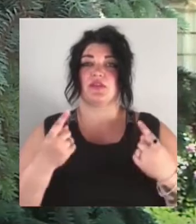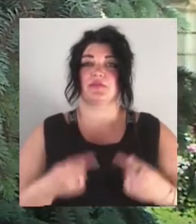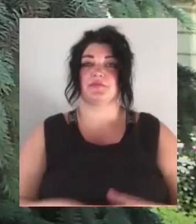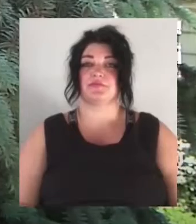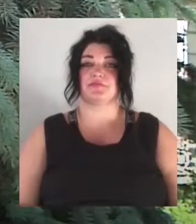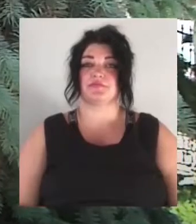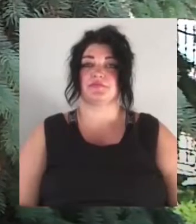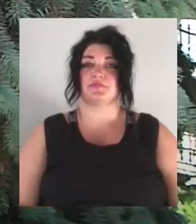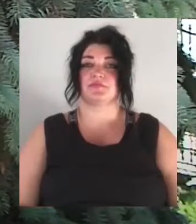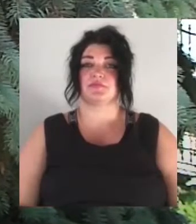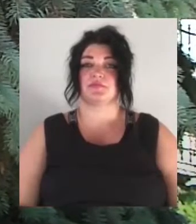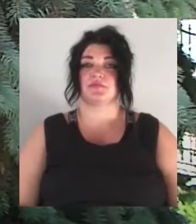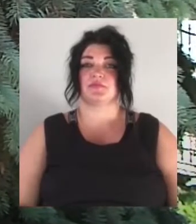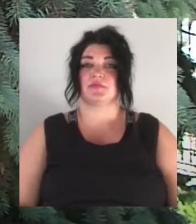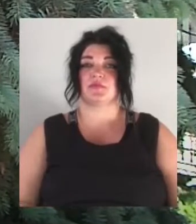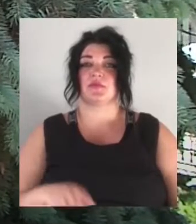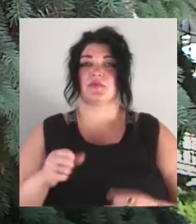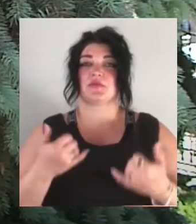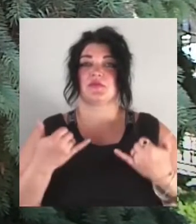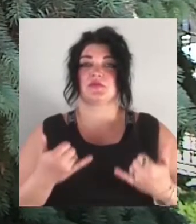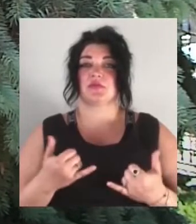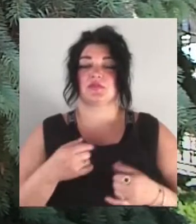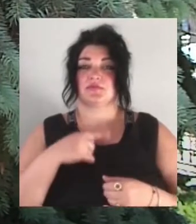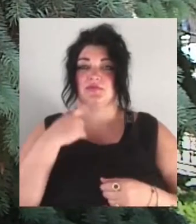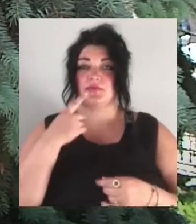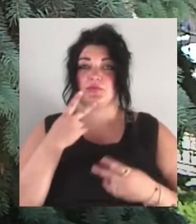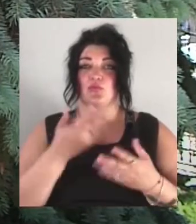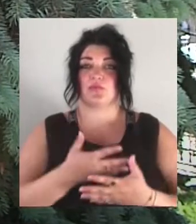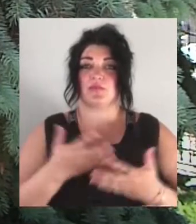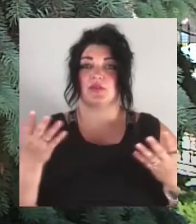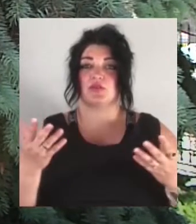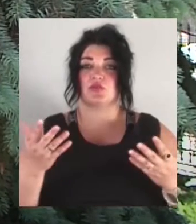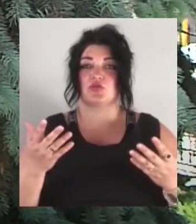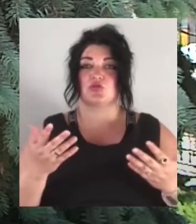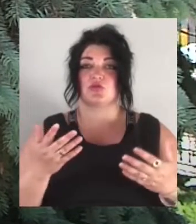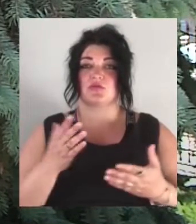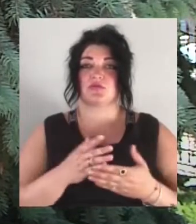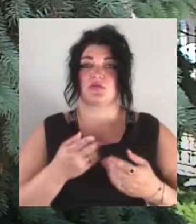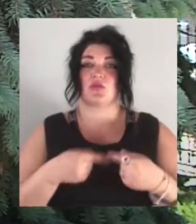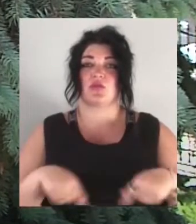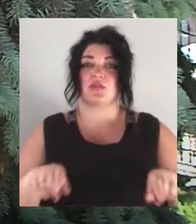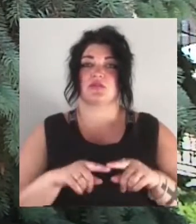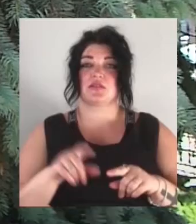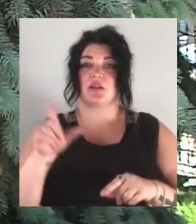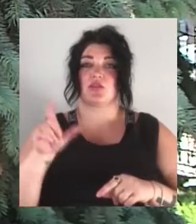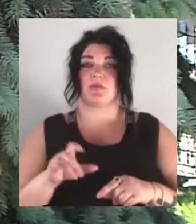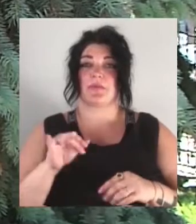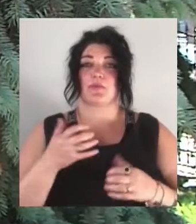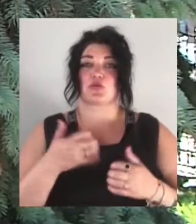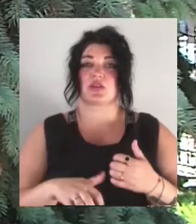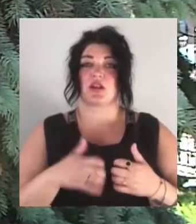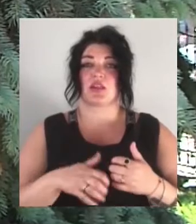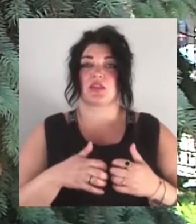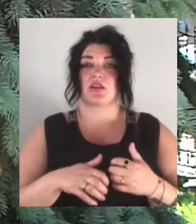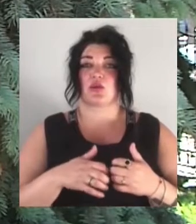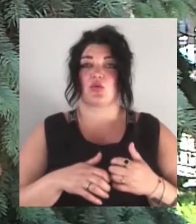Лісицький, ми вже зараз вимушені говорити про це публічно, очевидно є організатором, як мінімум посередником в